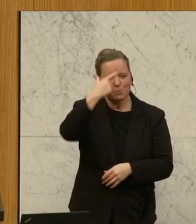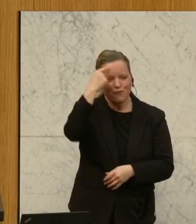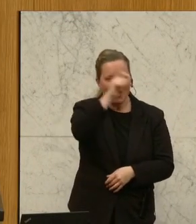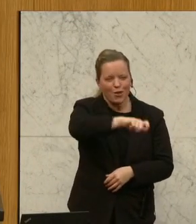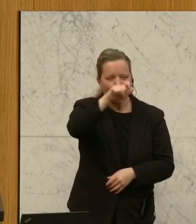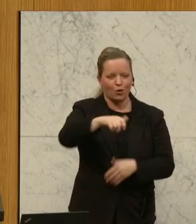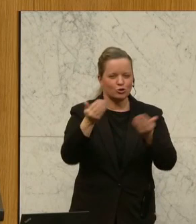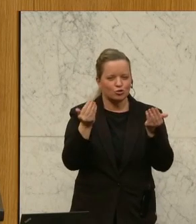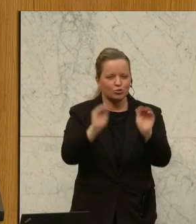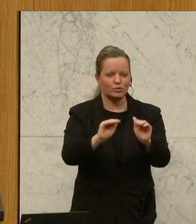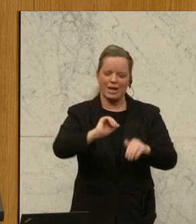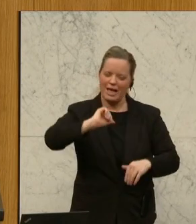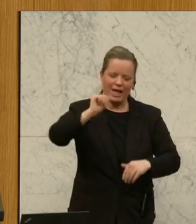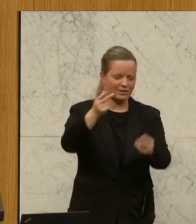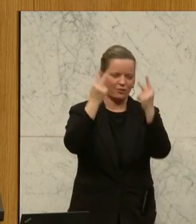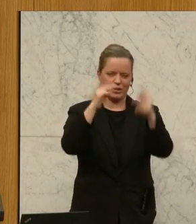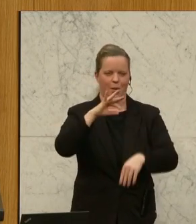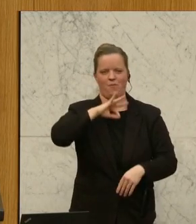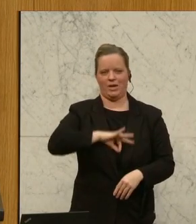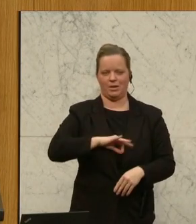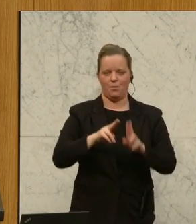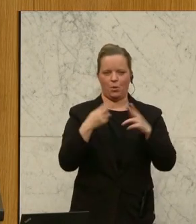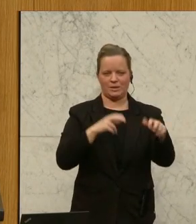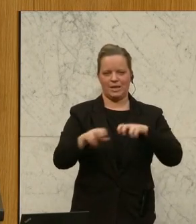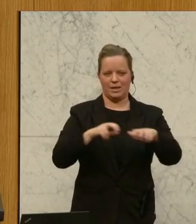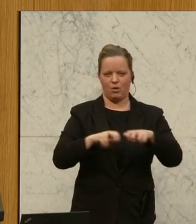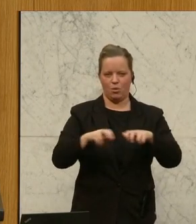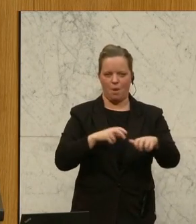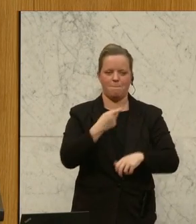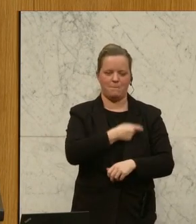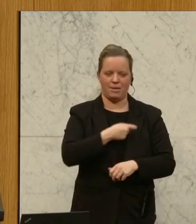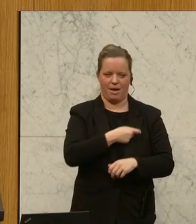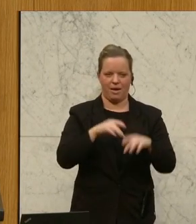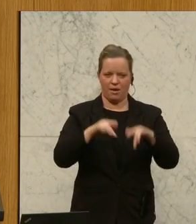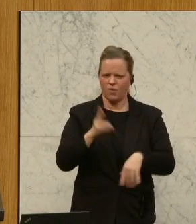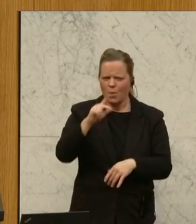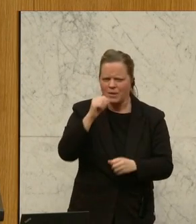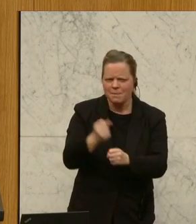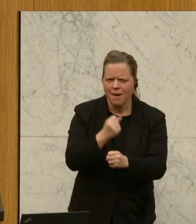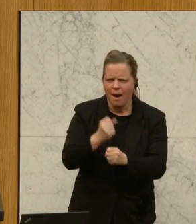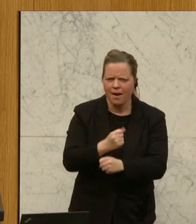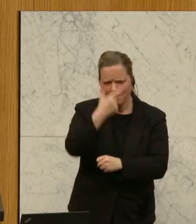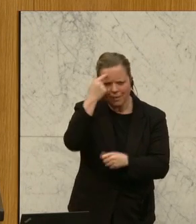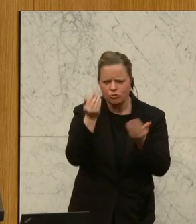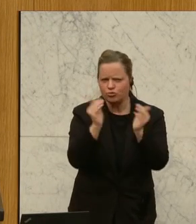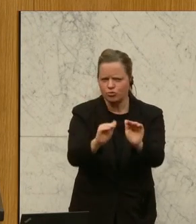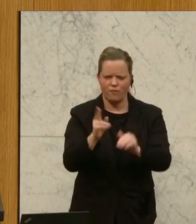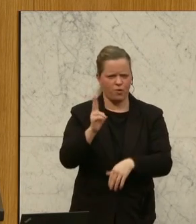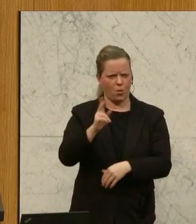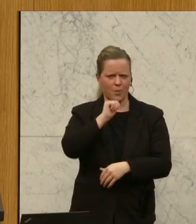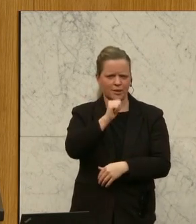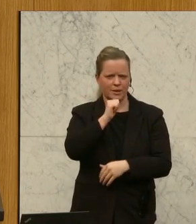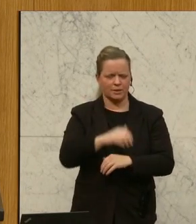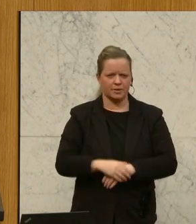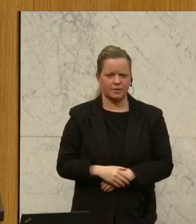oberste Pflicht einer Bundesregierung und der politischen Parteien hier herinnen sein sollte. Warum tun Sie es dann nicht? Warum tun Sie es dann